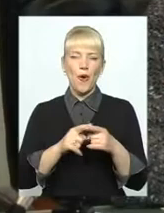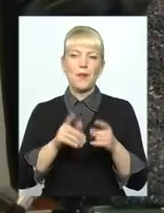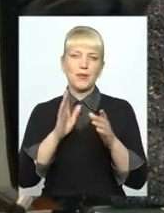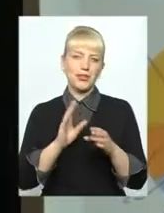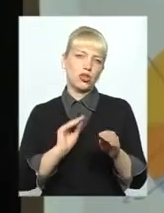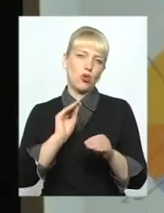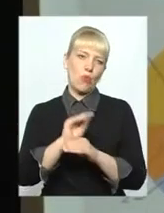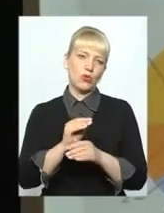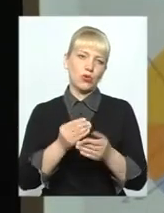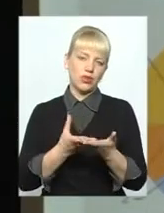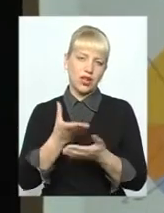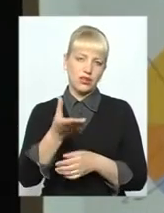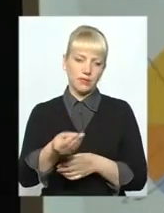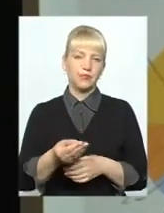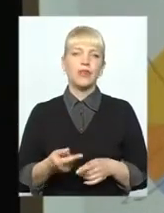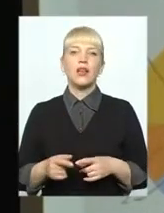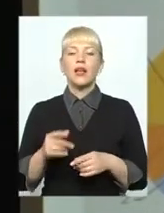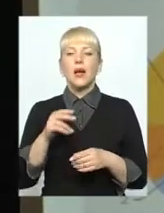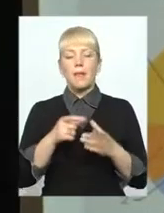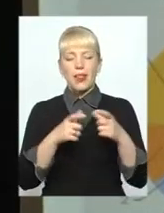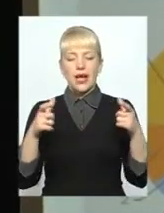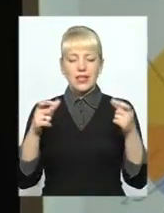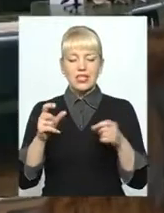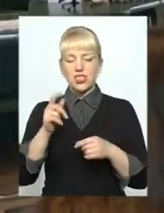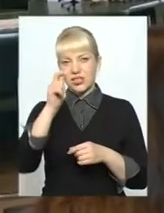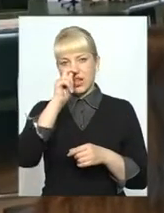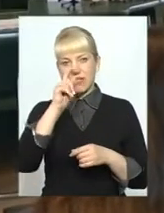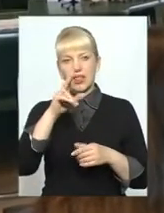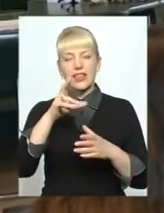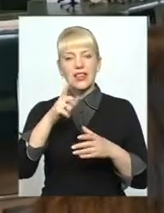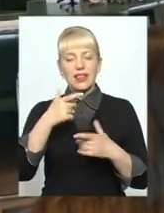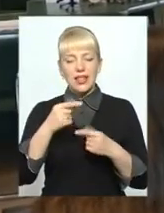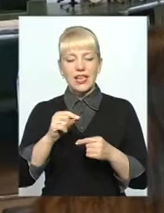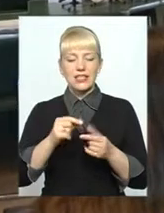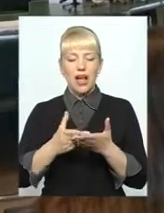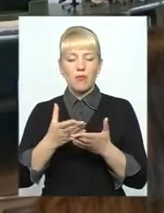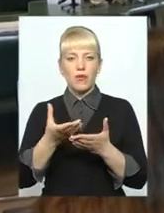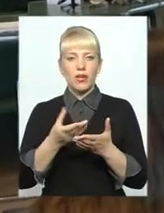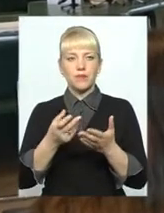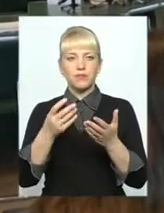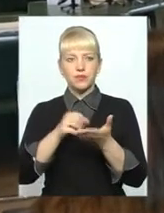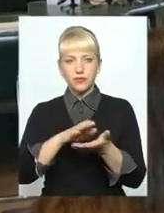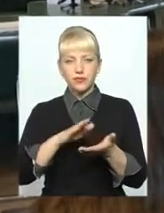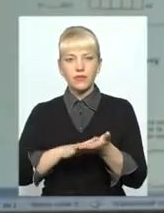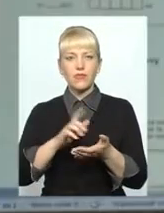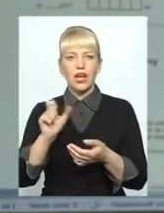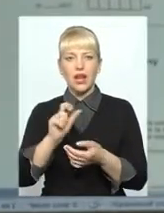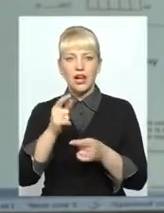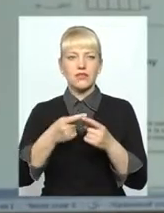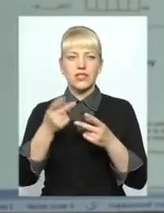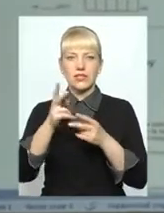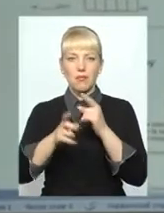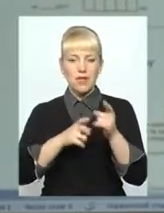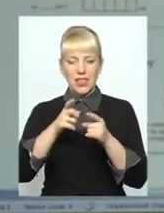доплатите. Платіжки за квітень, де газ порахований за новим тарифом, споживачі уже почали отримувати. Вони, до речі, змінили дизайн.